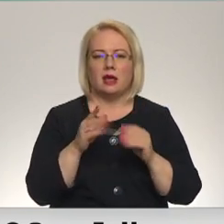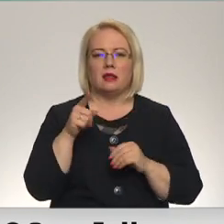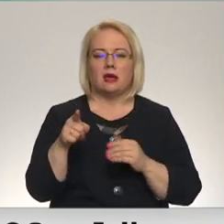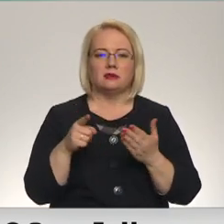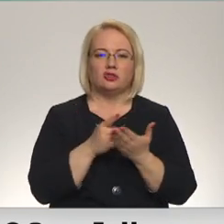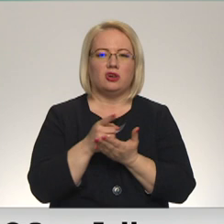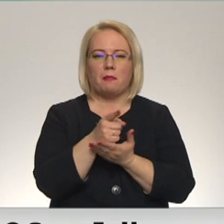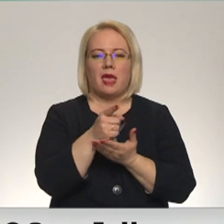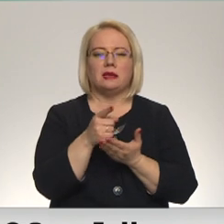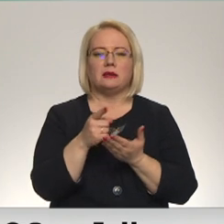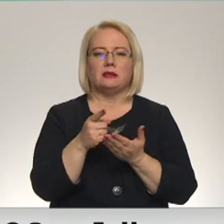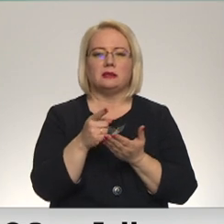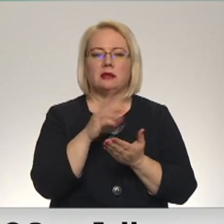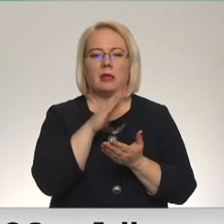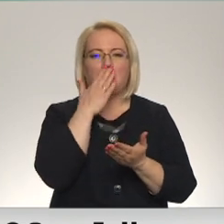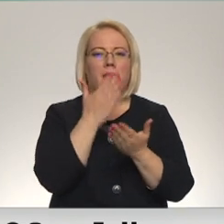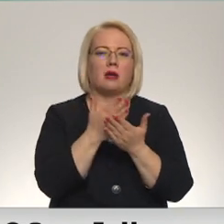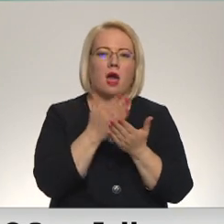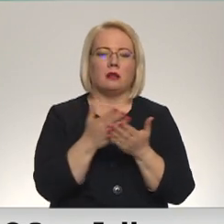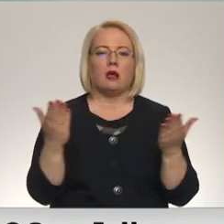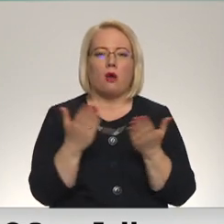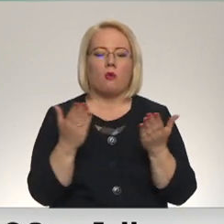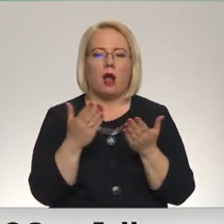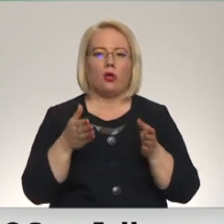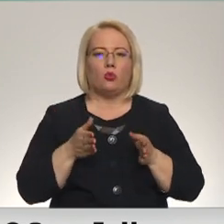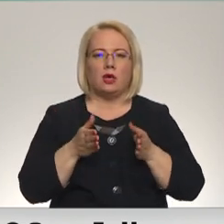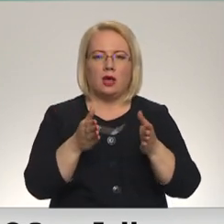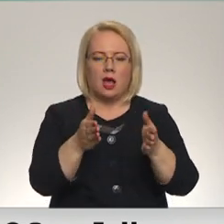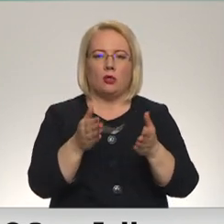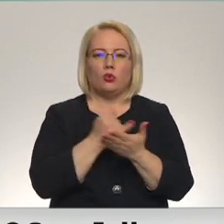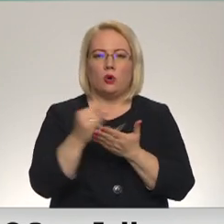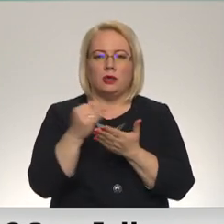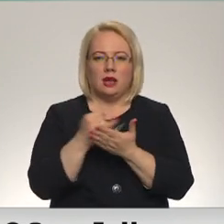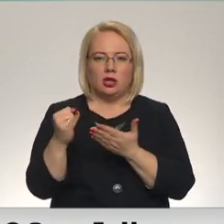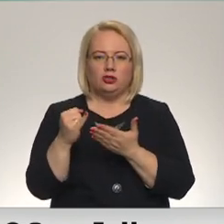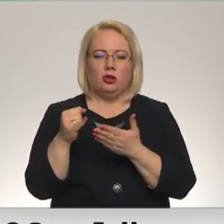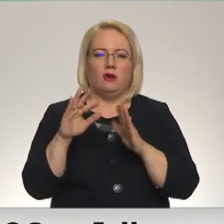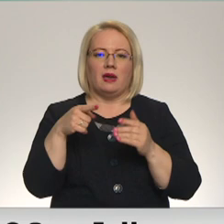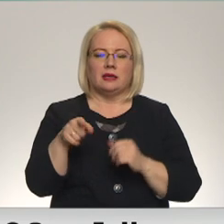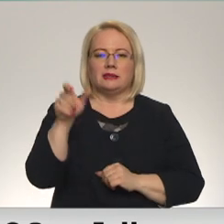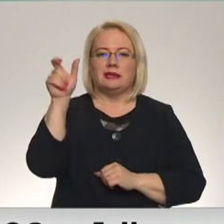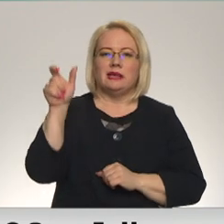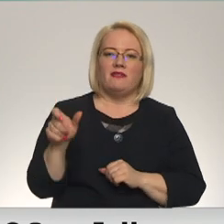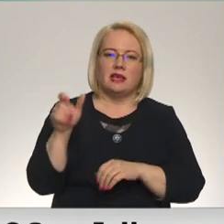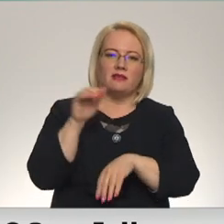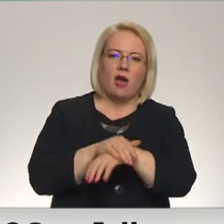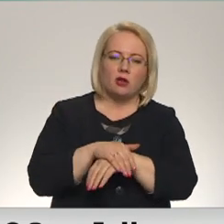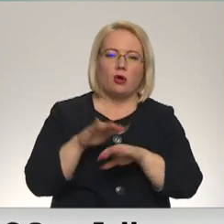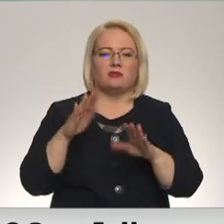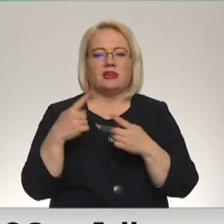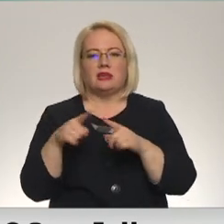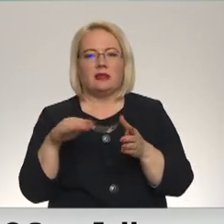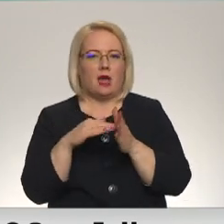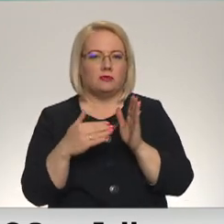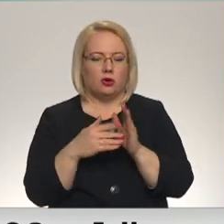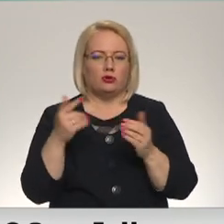rādītājs neuzrāda kaut kādu ielu notīrīšanu vai tas ir cilvēks, faktors vai citi apstākli.